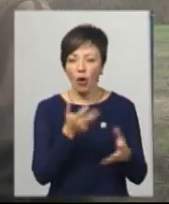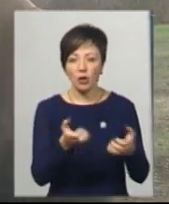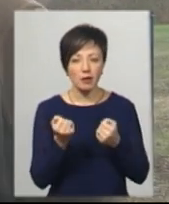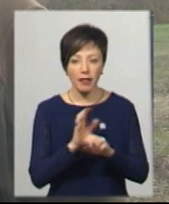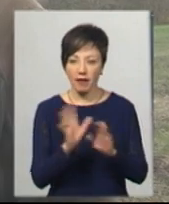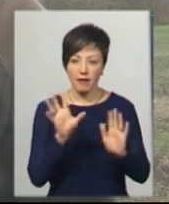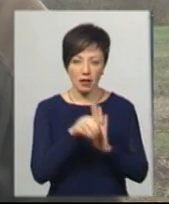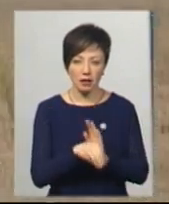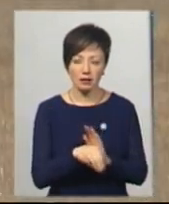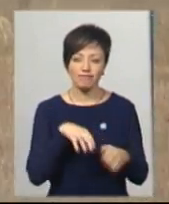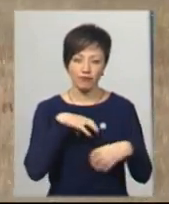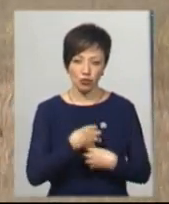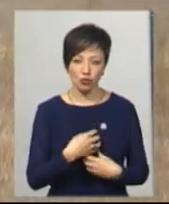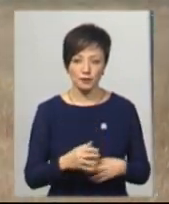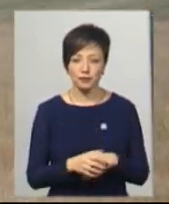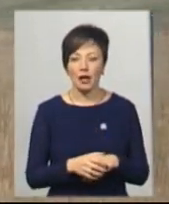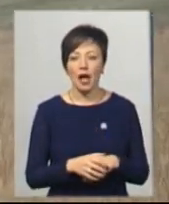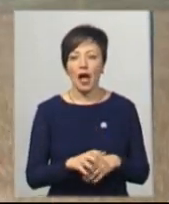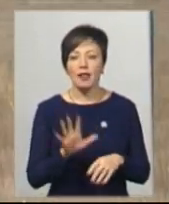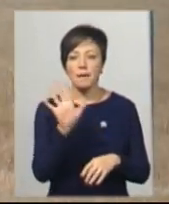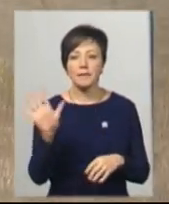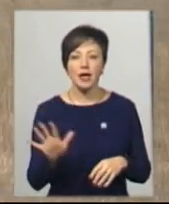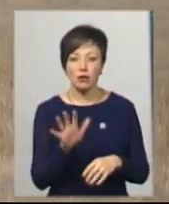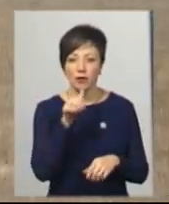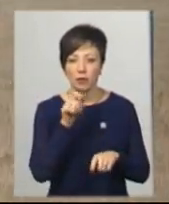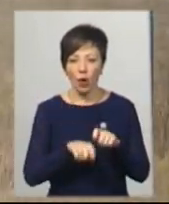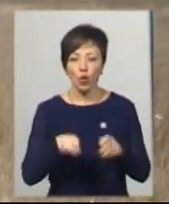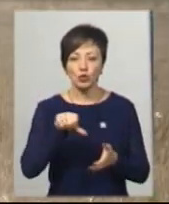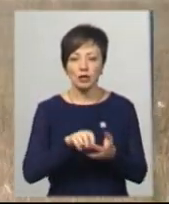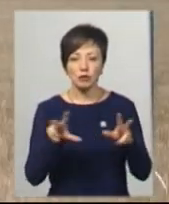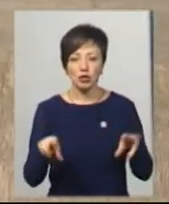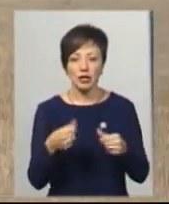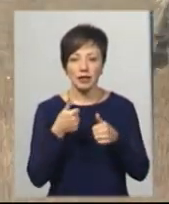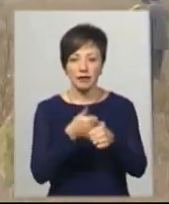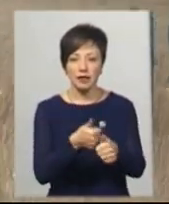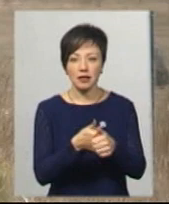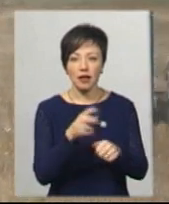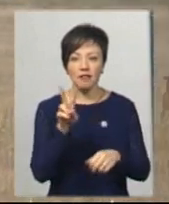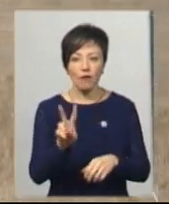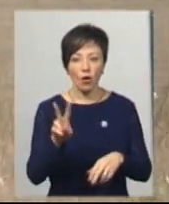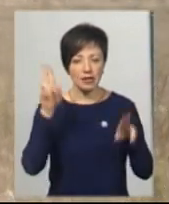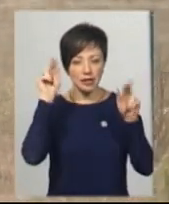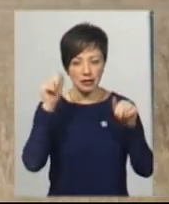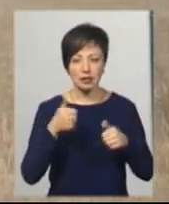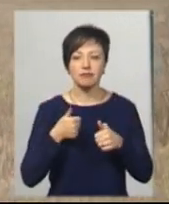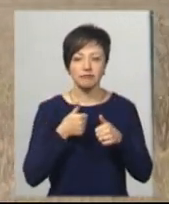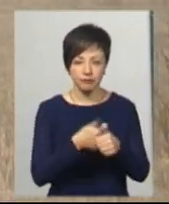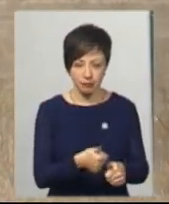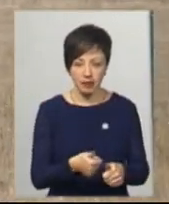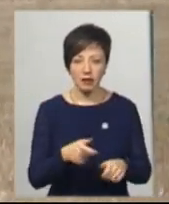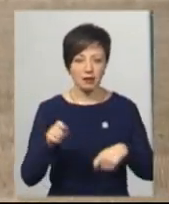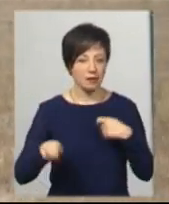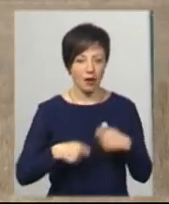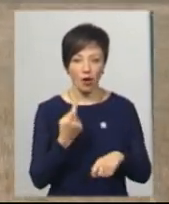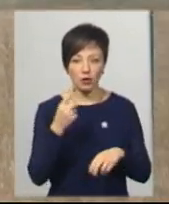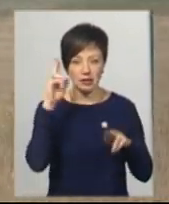вкладати. Плачевно. Та на п'яту годину випробування учасникам пощастило нагнати зі сховків двох зайців. Хорти їх наздоганяли намарно.